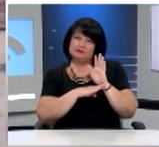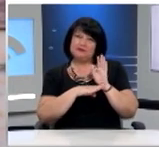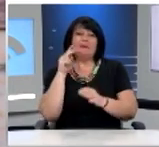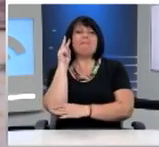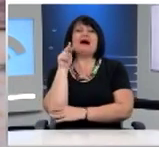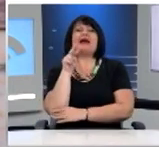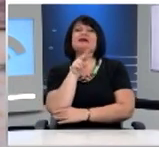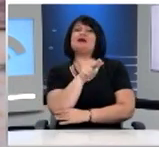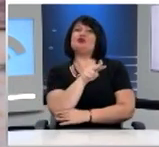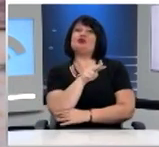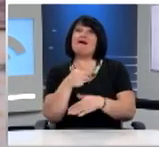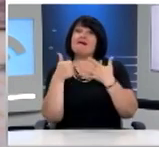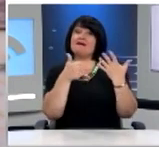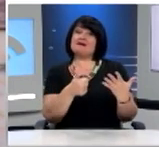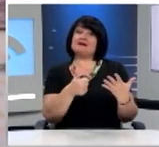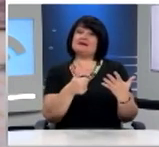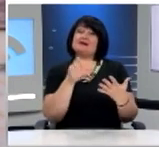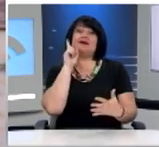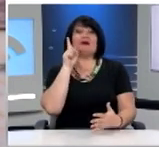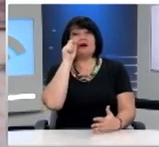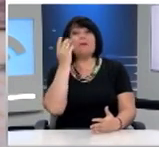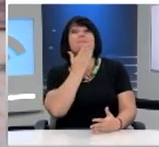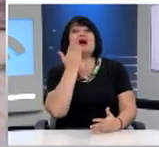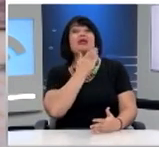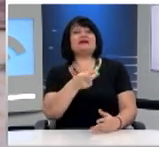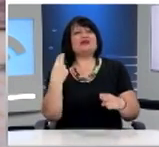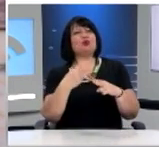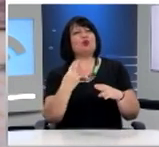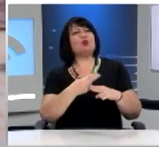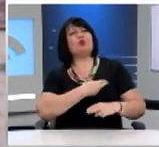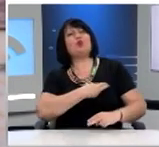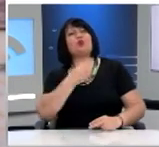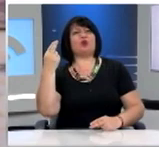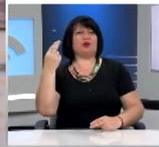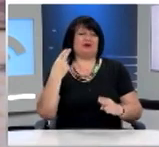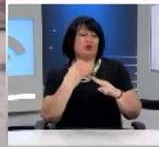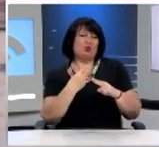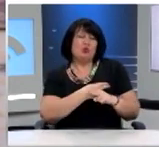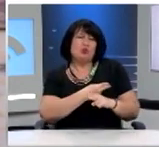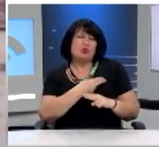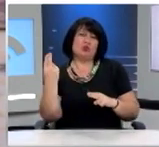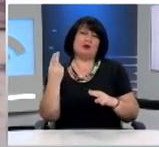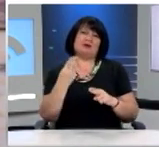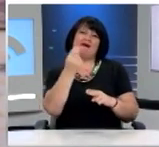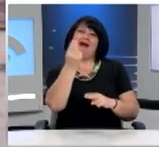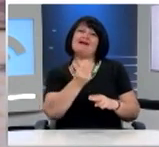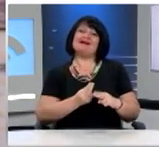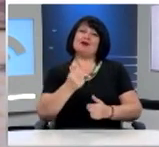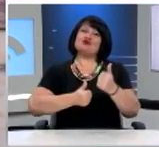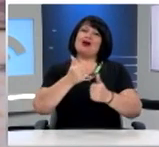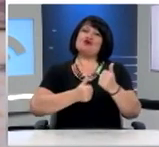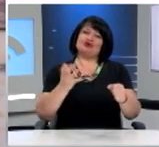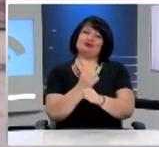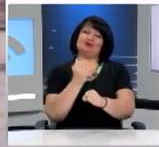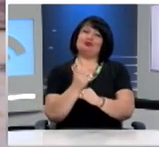παρατηρητές έξι μαθητές και μαθήτριες, που διακρίθηκαν, ξεχώρισαν στους καλλιτεχνικούς διαγωνισμούς